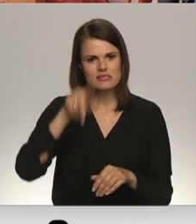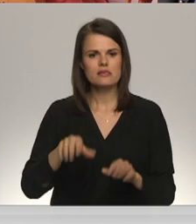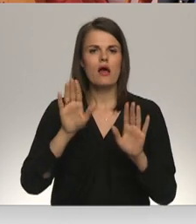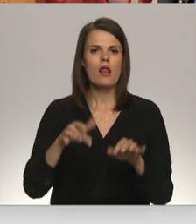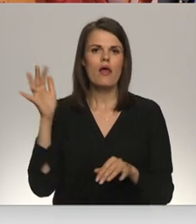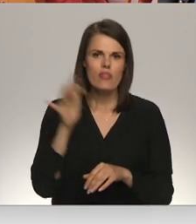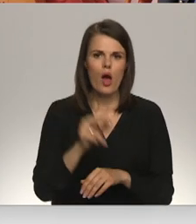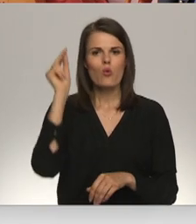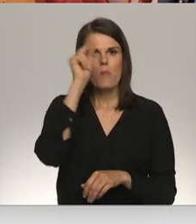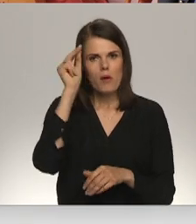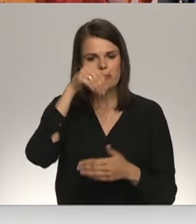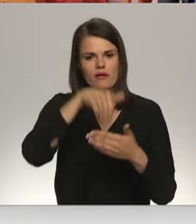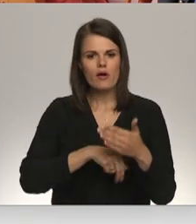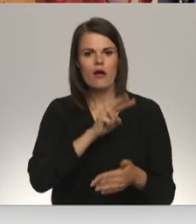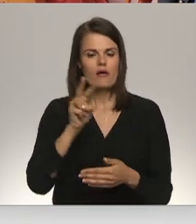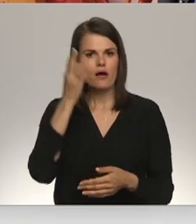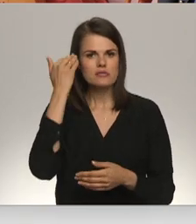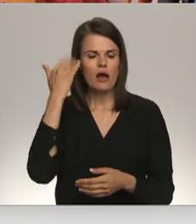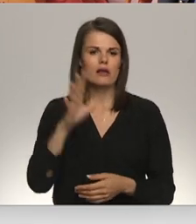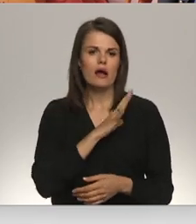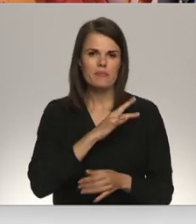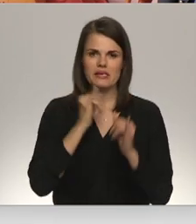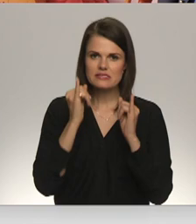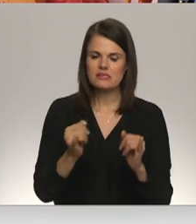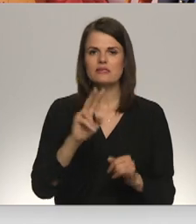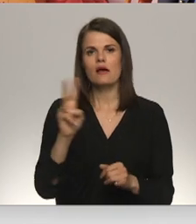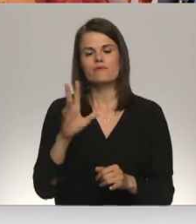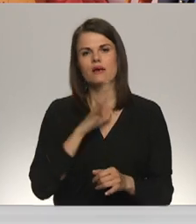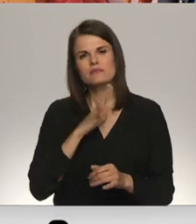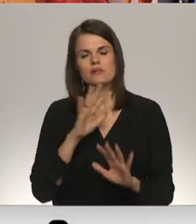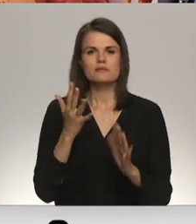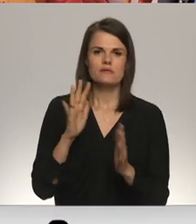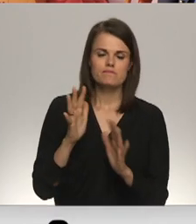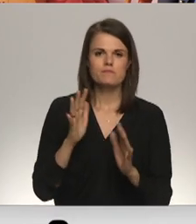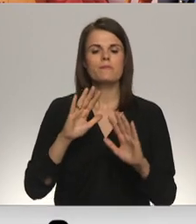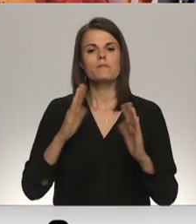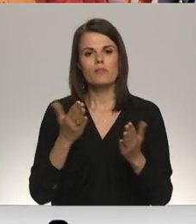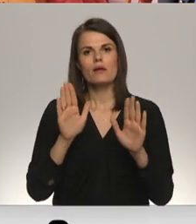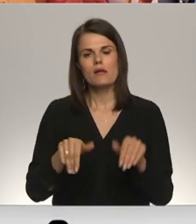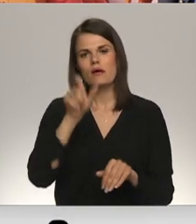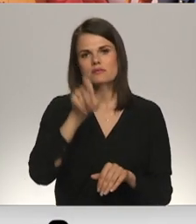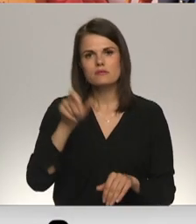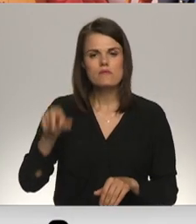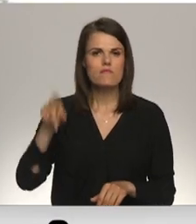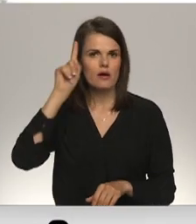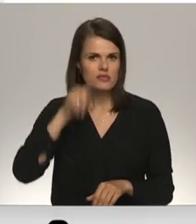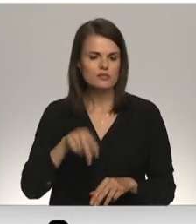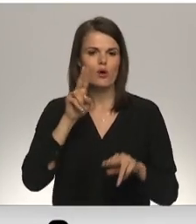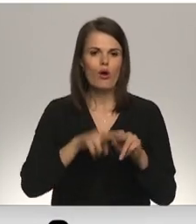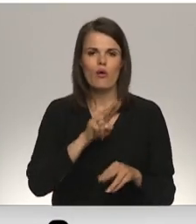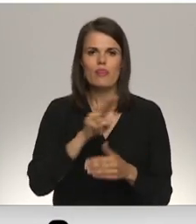nāk un mācās vēsturi, kas ir bijis slikts, kas ir bijis, varbūt netik slikts, bet lai cilvēki zināt un